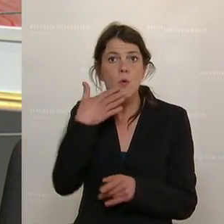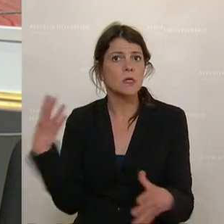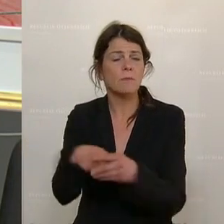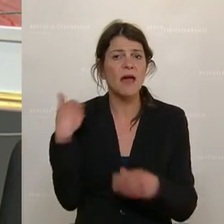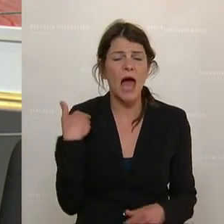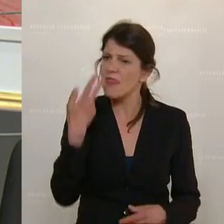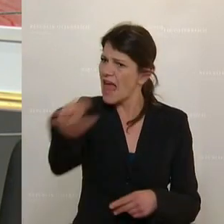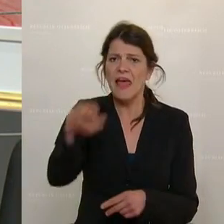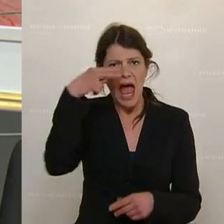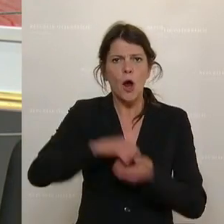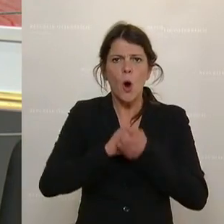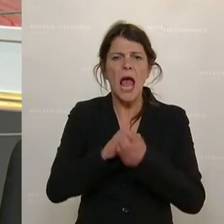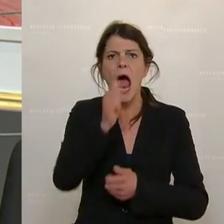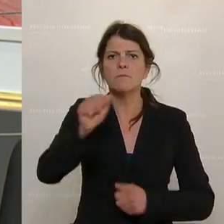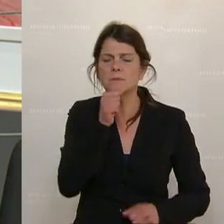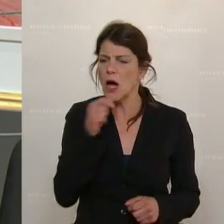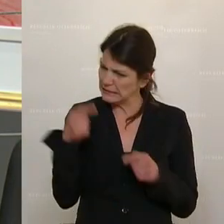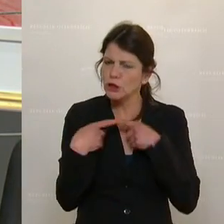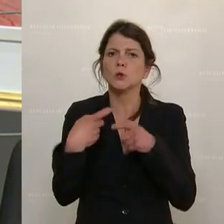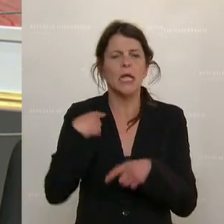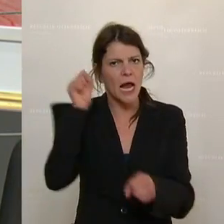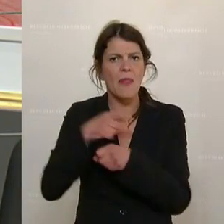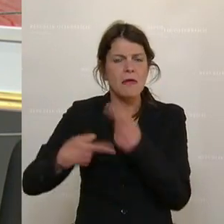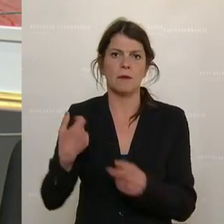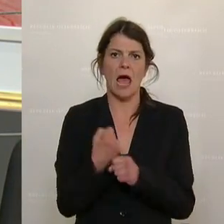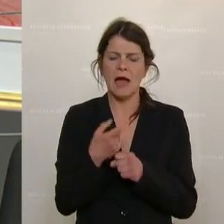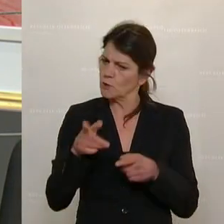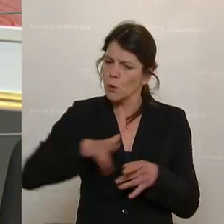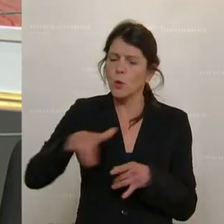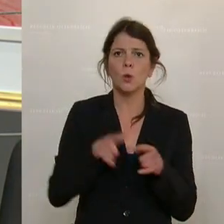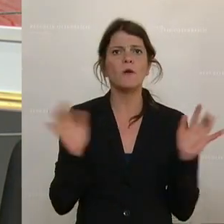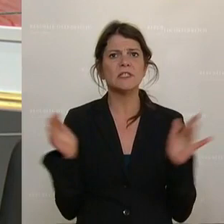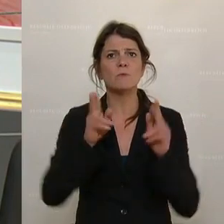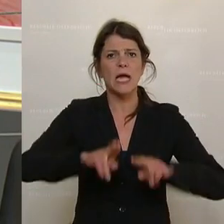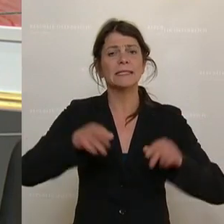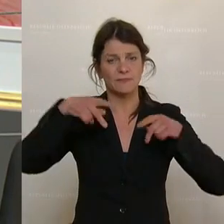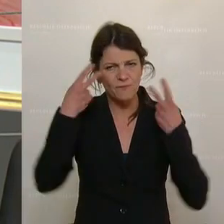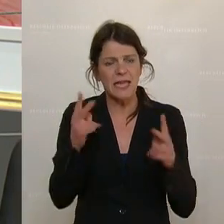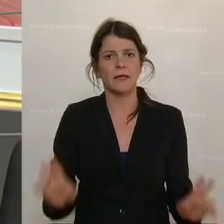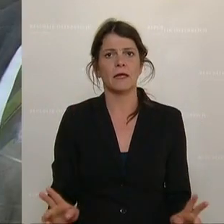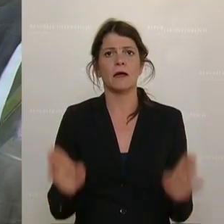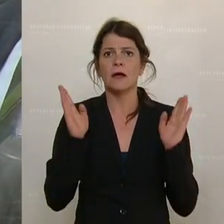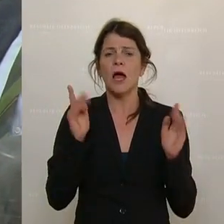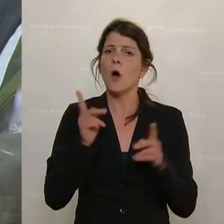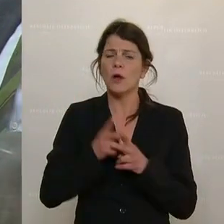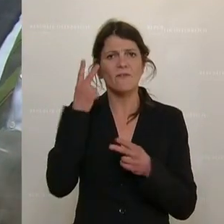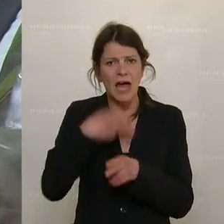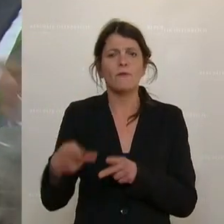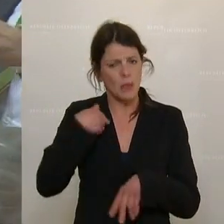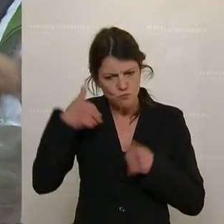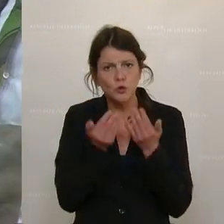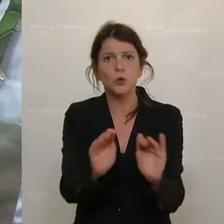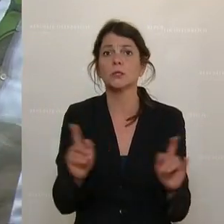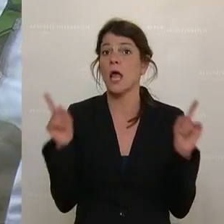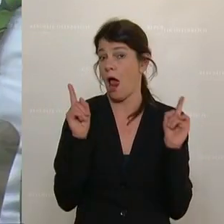Amesbauer, diesen Diskurs führe ich jederzeit. Das Grund- und Versammlungsrecht ist wichtig und ist es wert zu schützen.